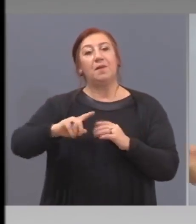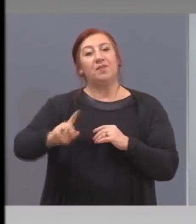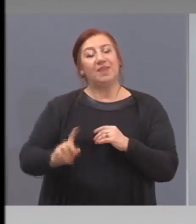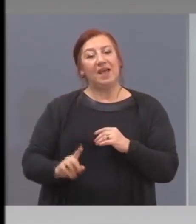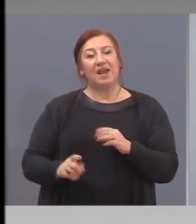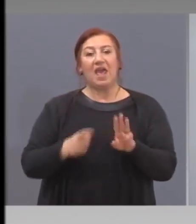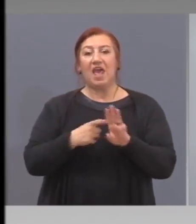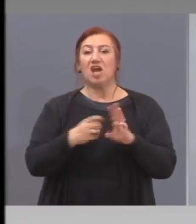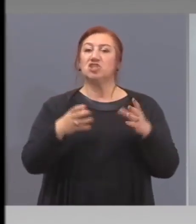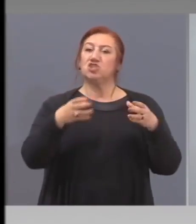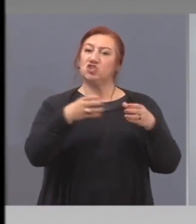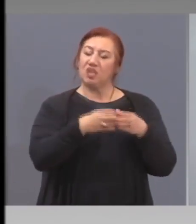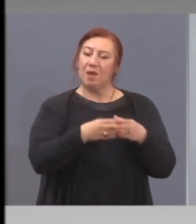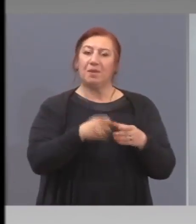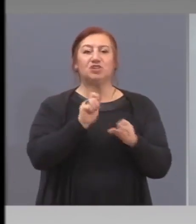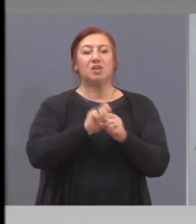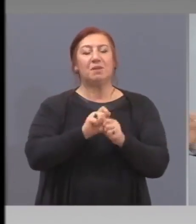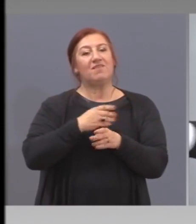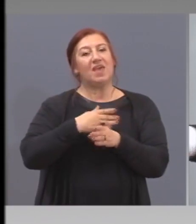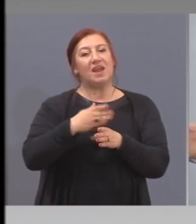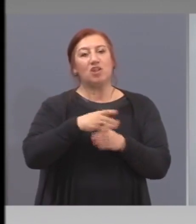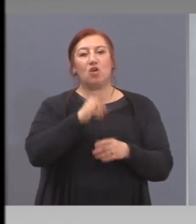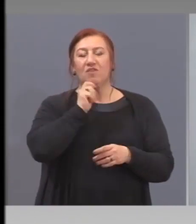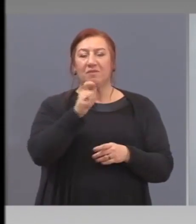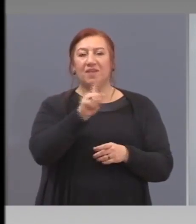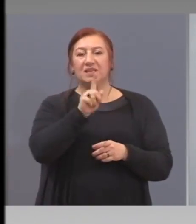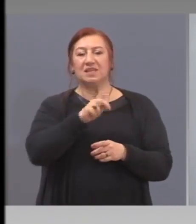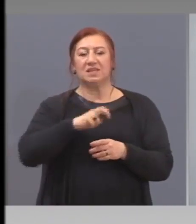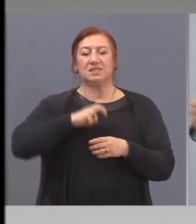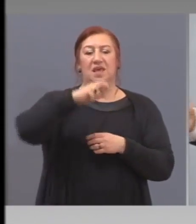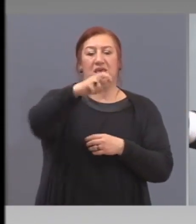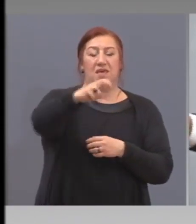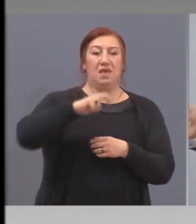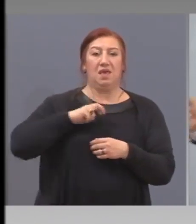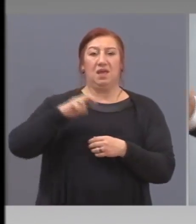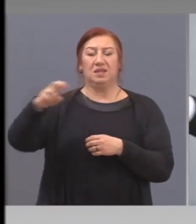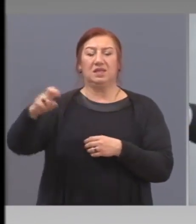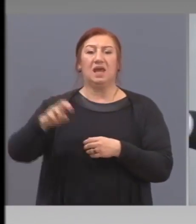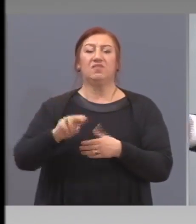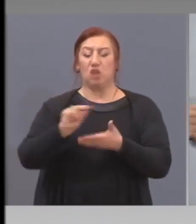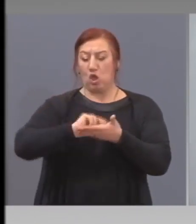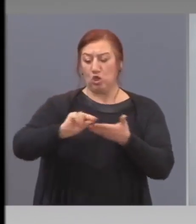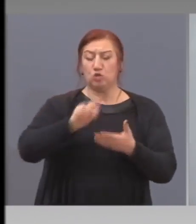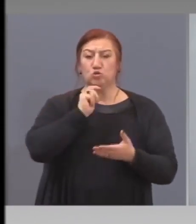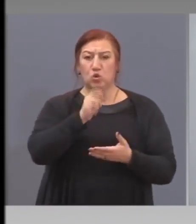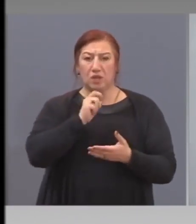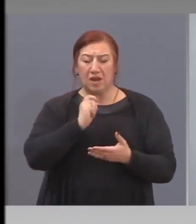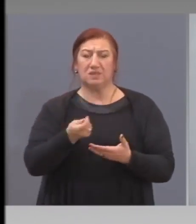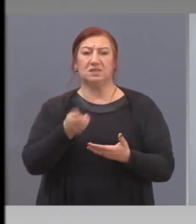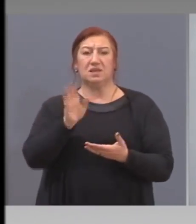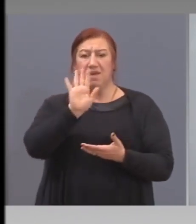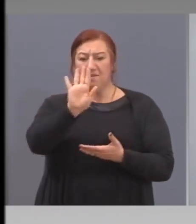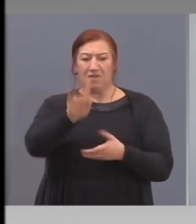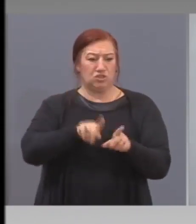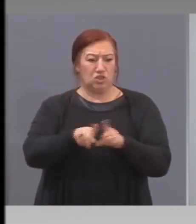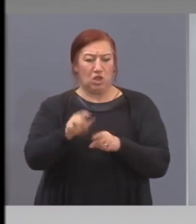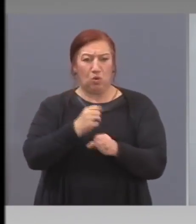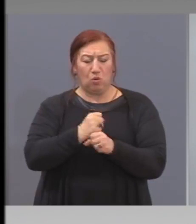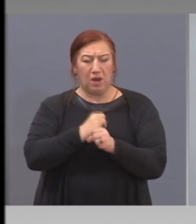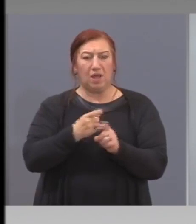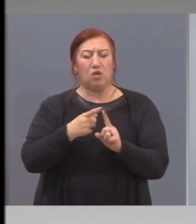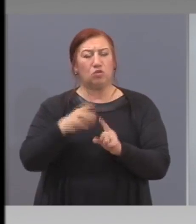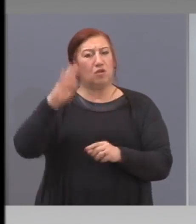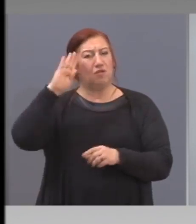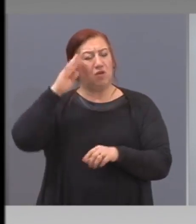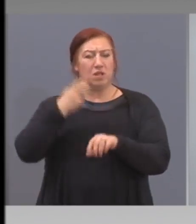си даде редовния брифинг, за да не разкарваме журналисти, вашите колеги от ВМА, мисля,